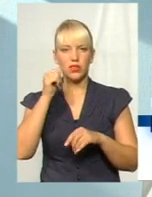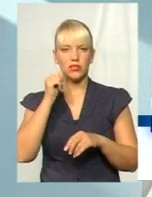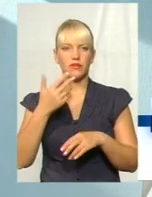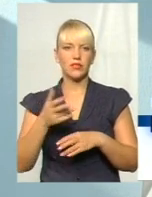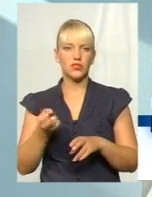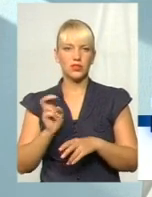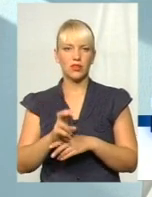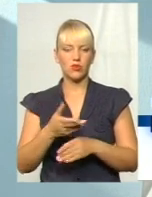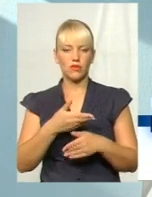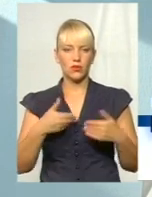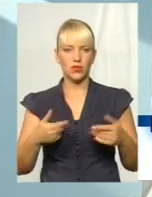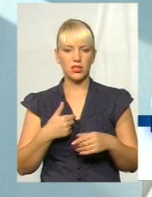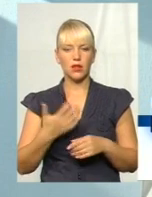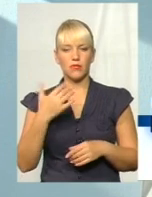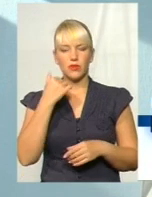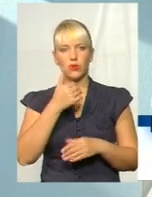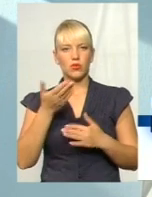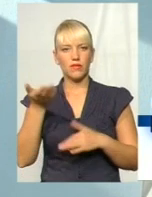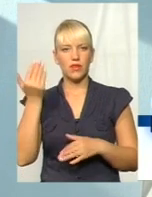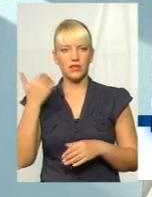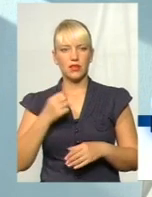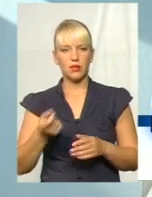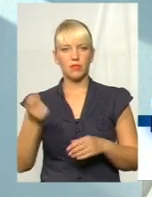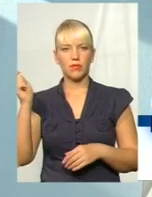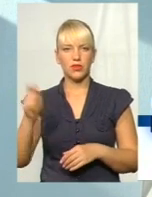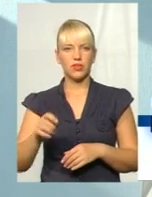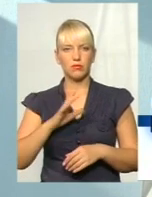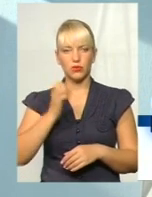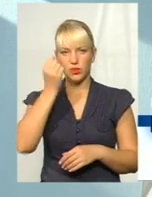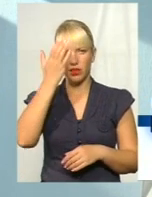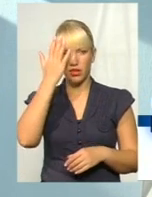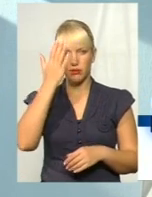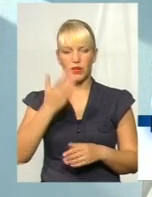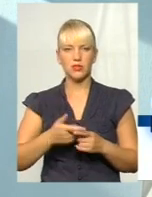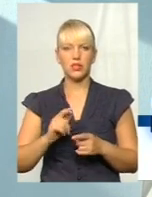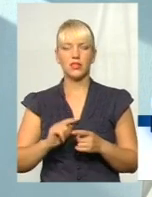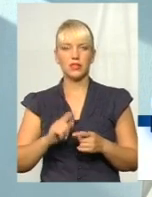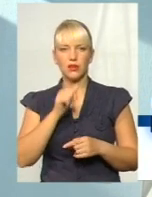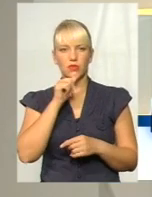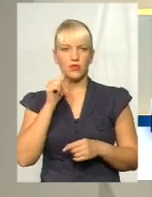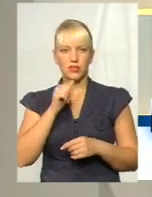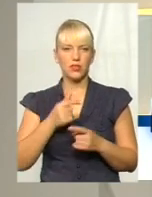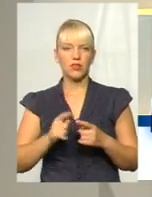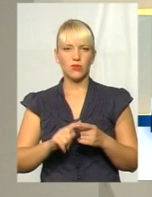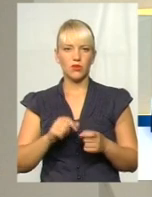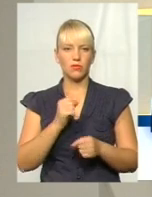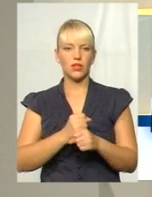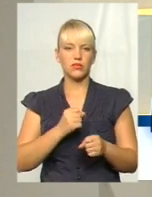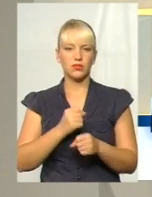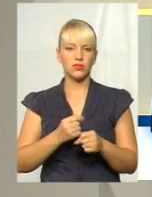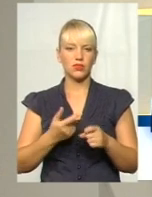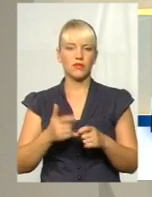нас п'ять років назад приїжджали японці. Це трошки конфіденційна інформація, але воно працює, воно